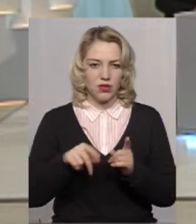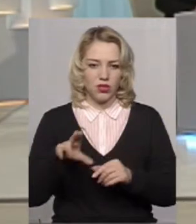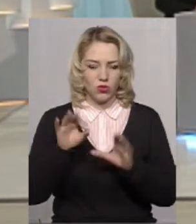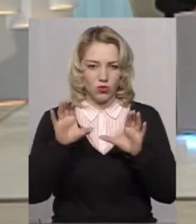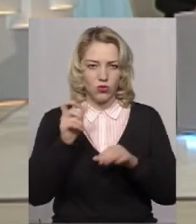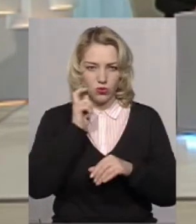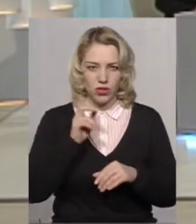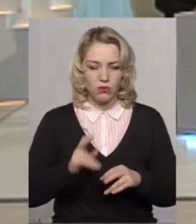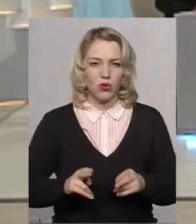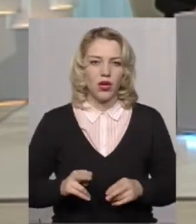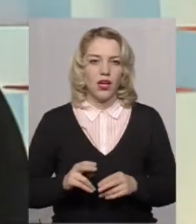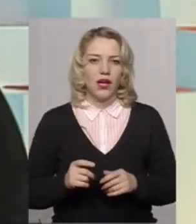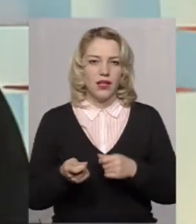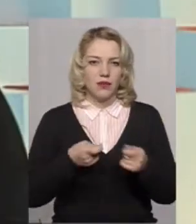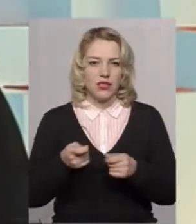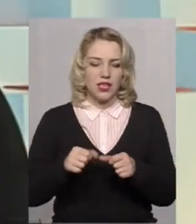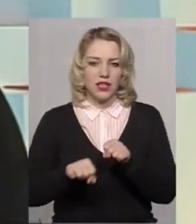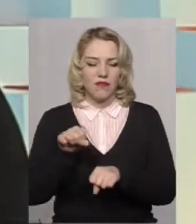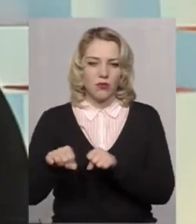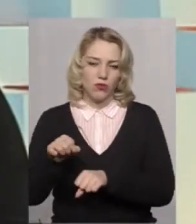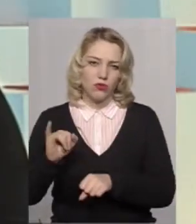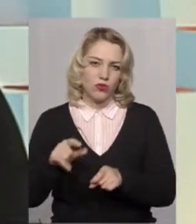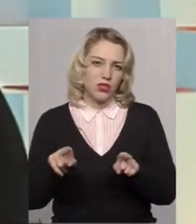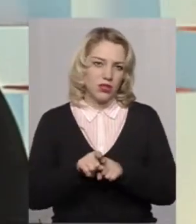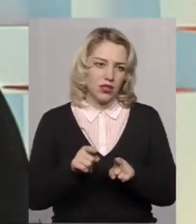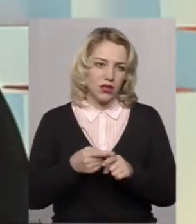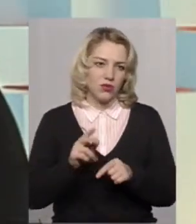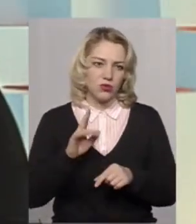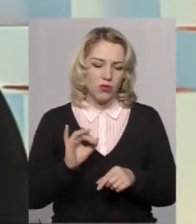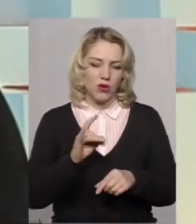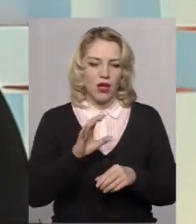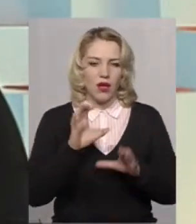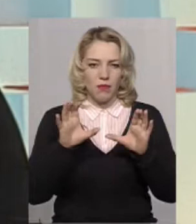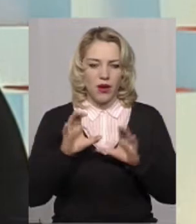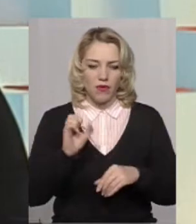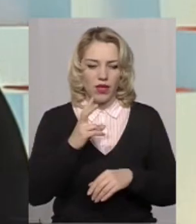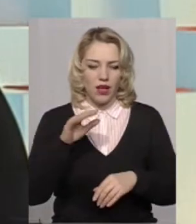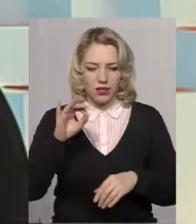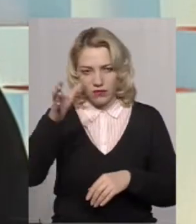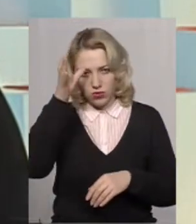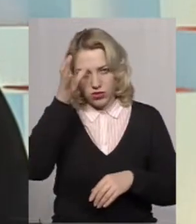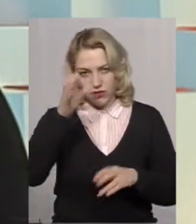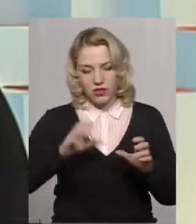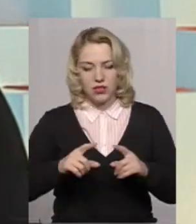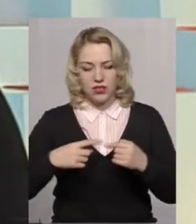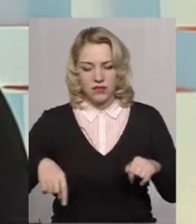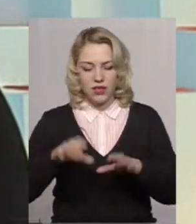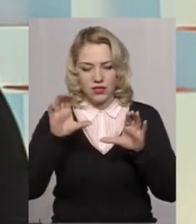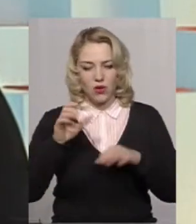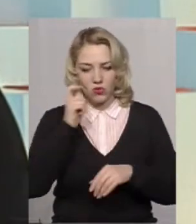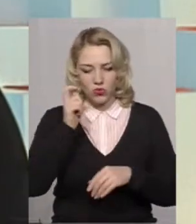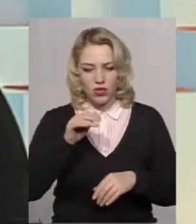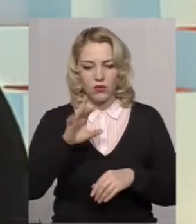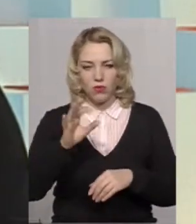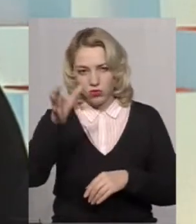Кодексу України про адміністративні правопорушення, а також до ряд нормативно-правових актів у світній сфері. Тобто це закон України про освіту, про